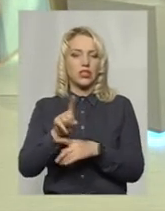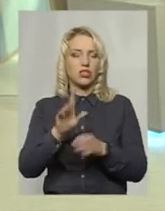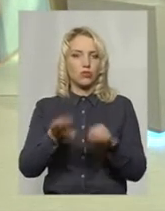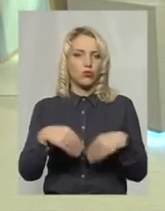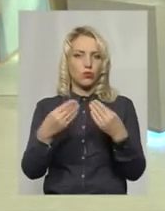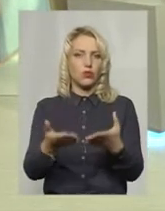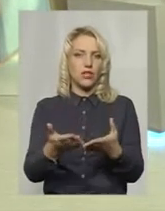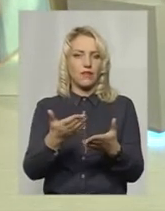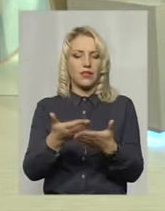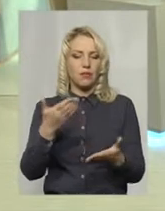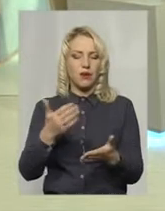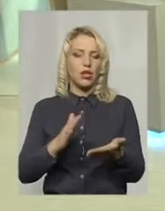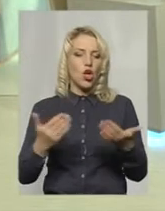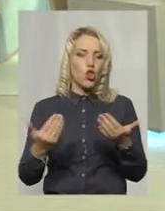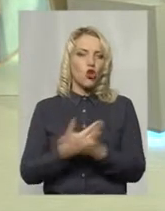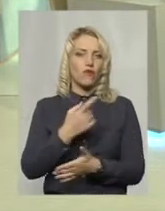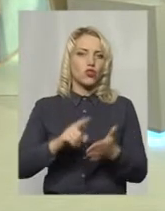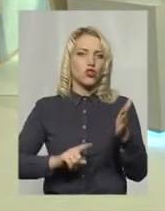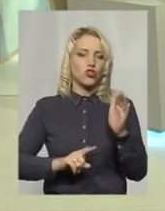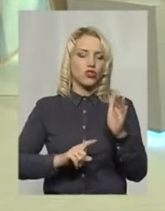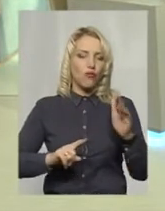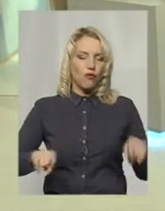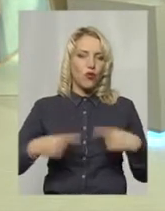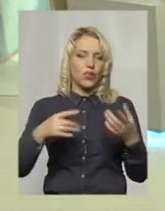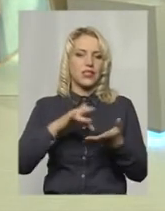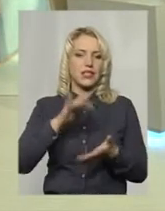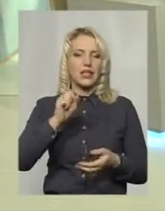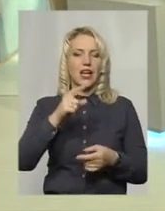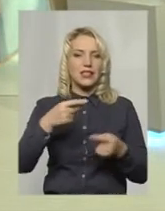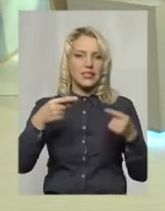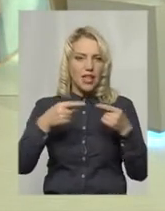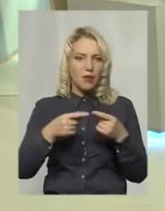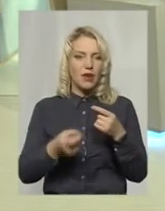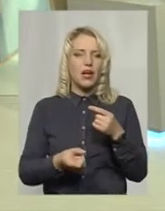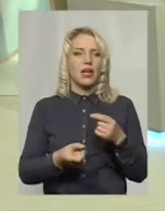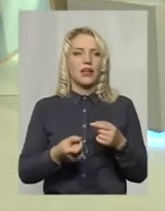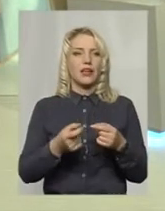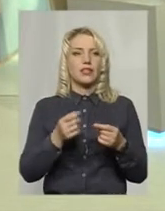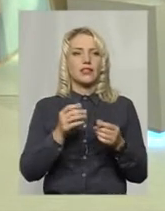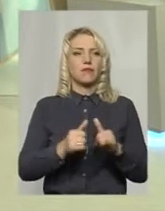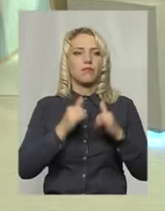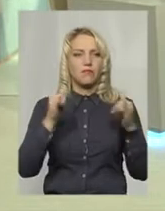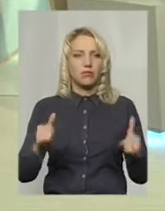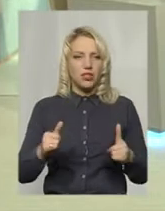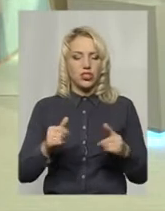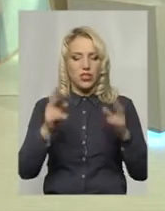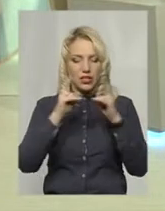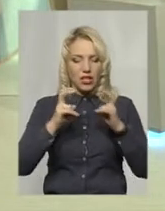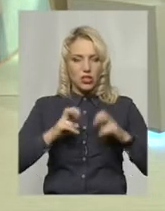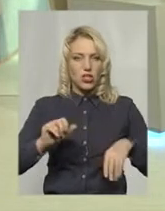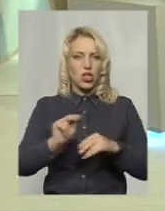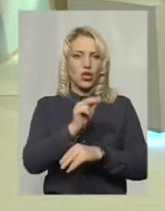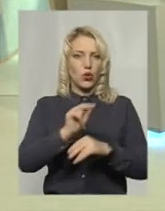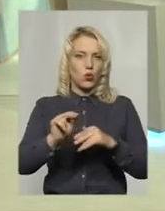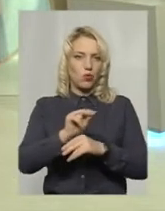поставлені перед новоствореним центром. А саме інтенсифікувати роботу, тобто збільшити діагностично і лікувальні